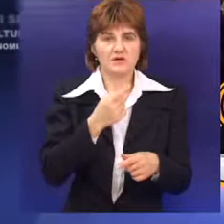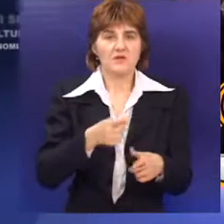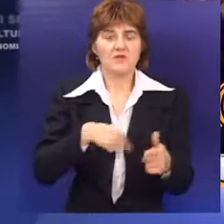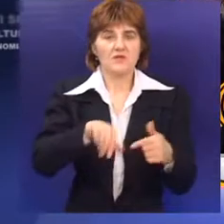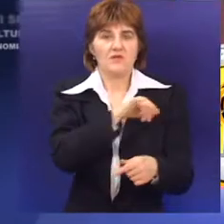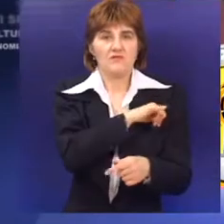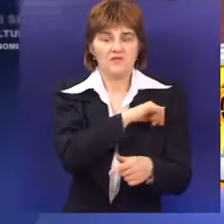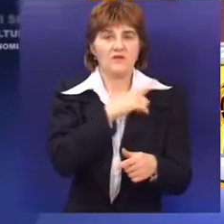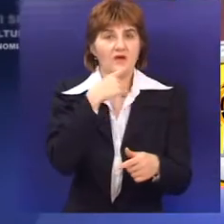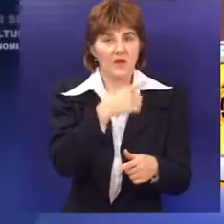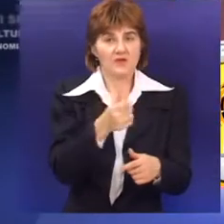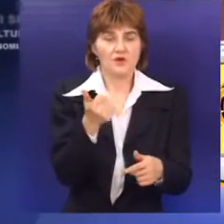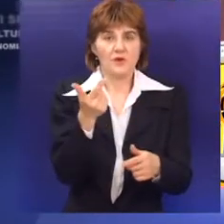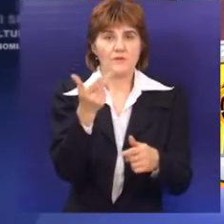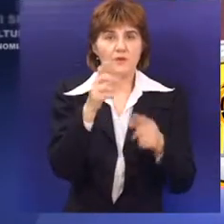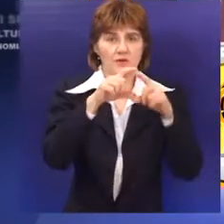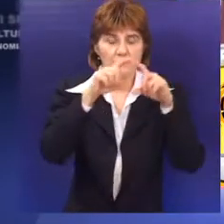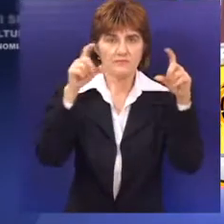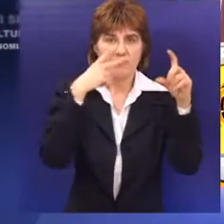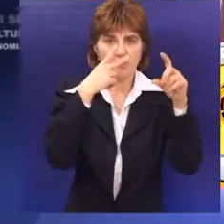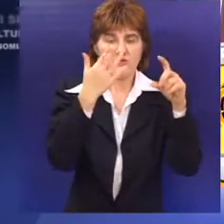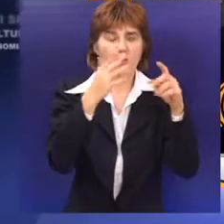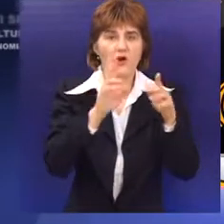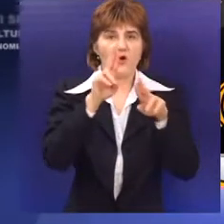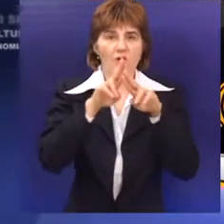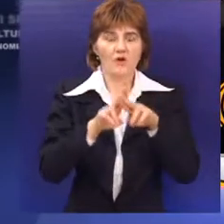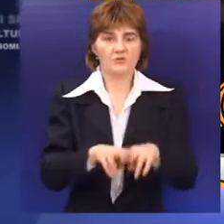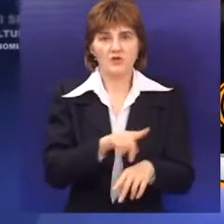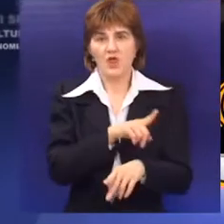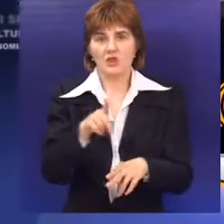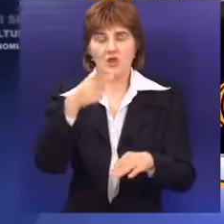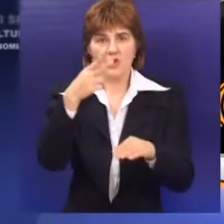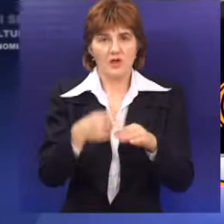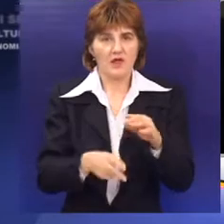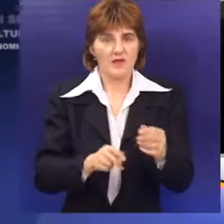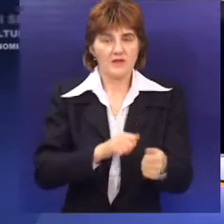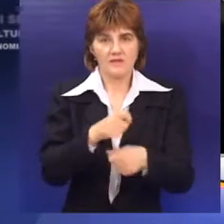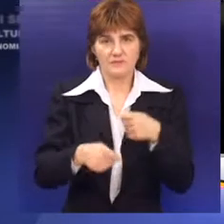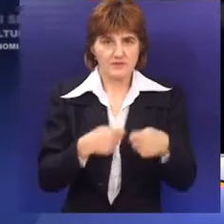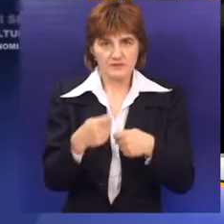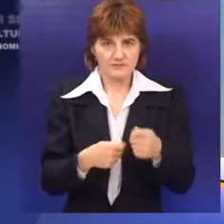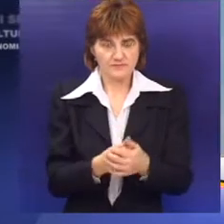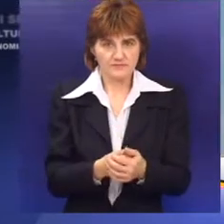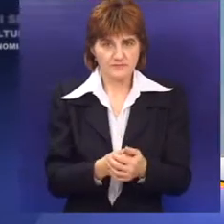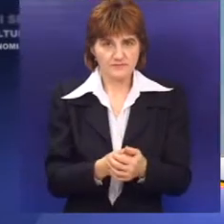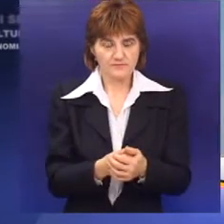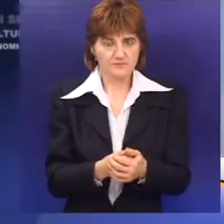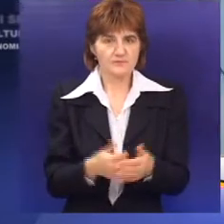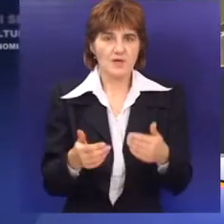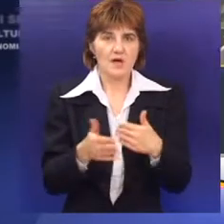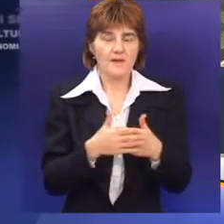koji odbrojava dane, sate i minute do završetka sportsko-rekreacionog centra u naselju Prozivka. Pred